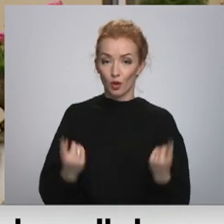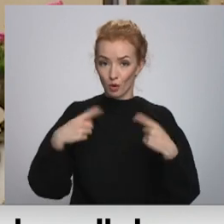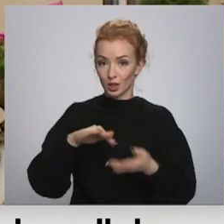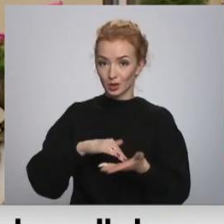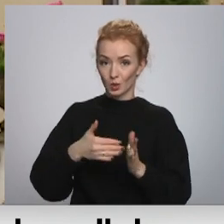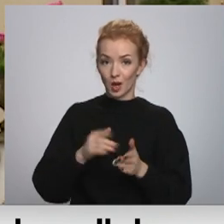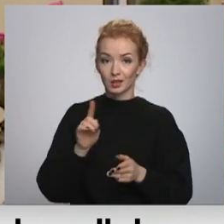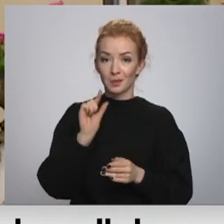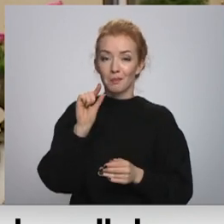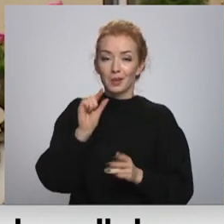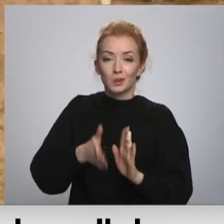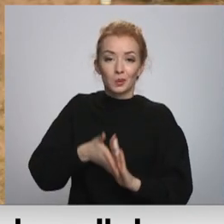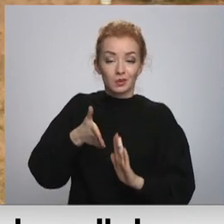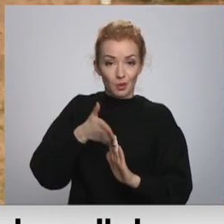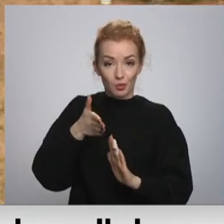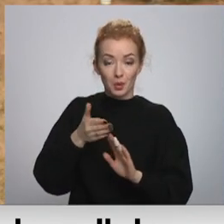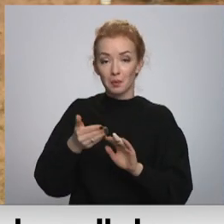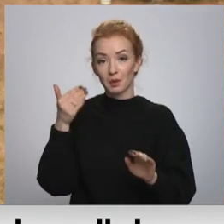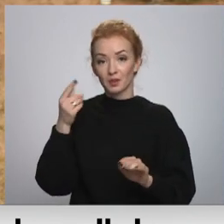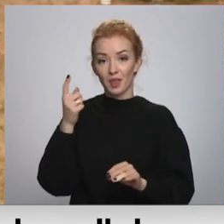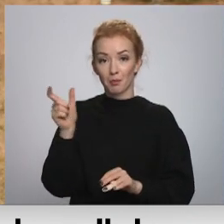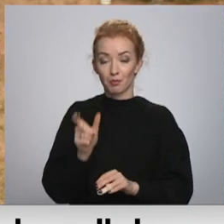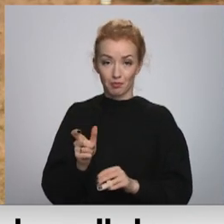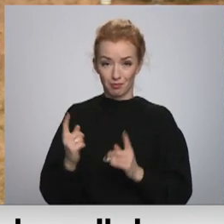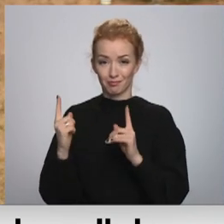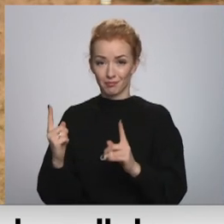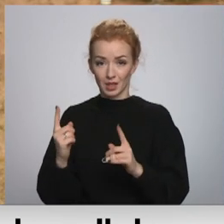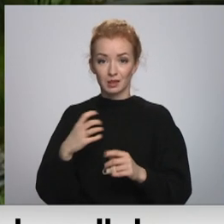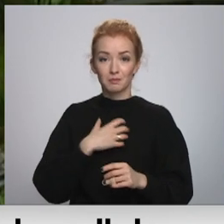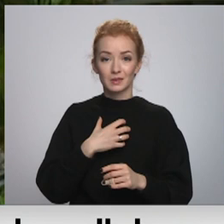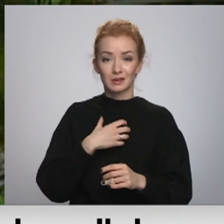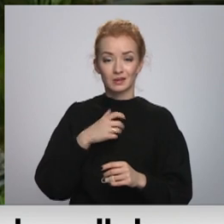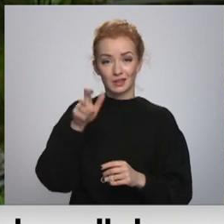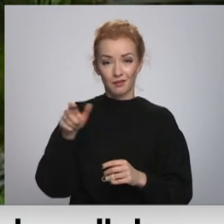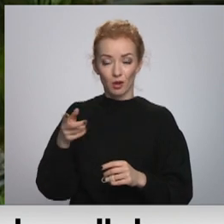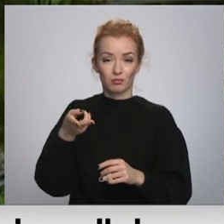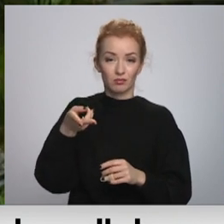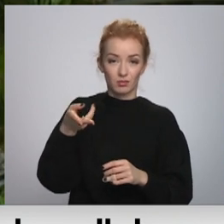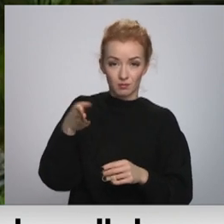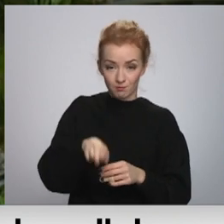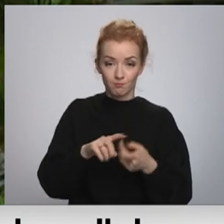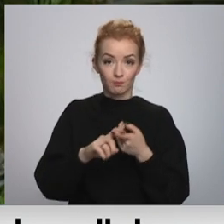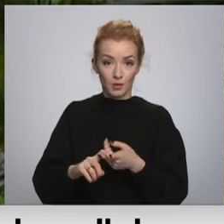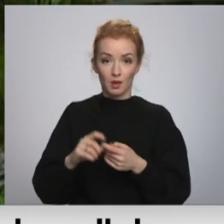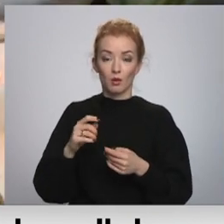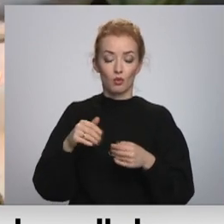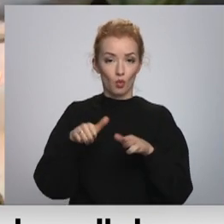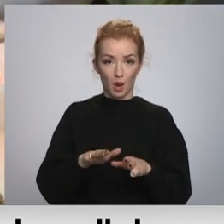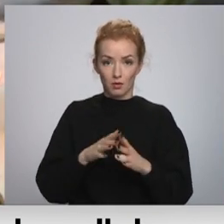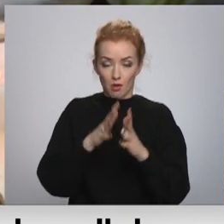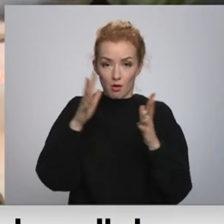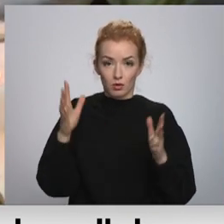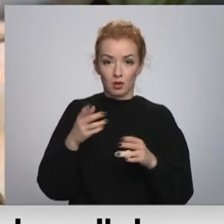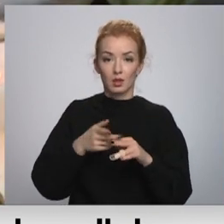situācija ir nedaudz uzlabojusies. Pirms brīža mirušo skaidrs bija tik liels, ka tika pieņemts Jēkapils domes lēmums, nodot